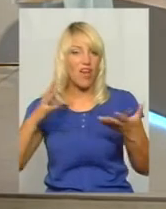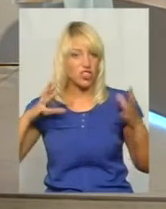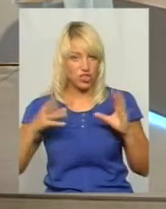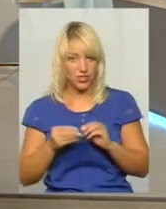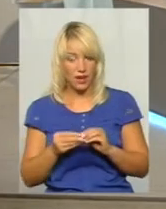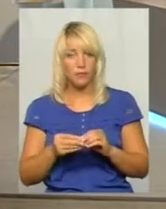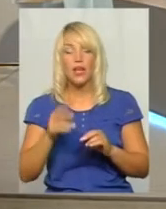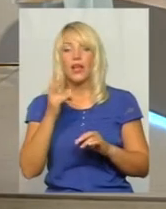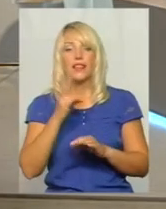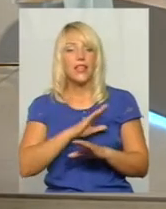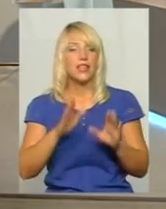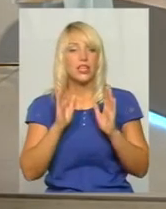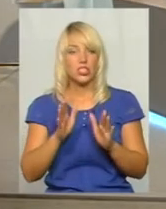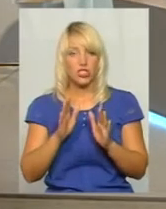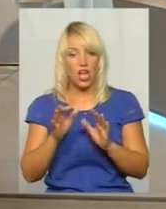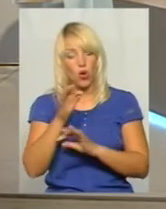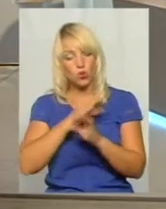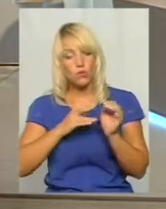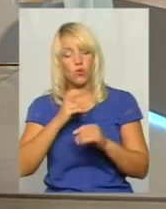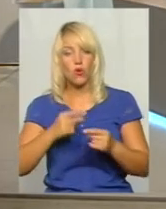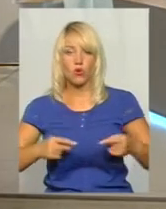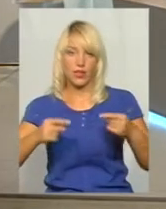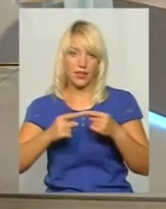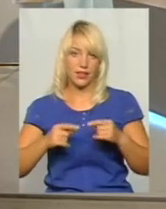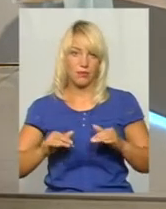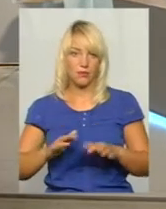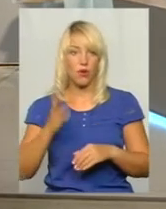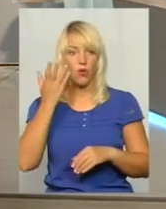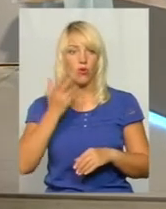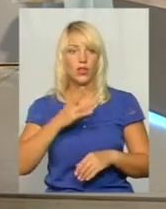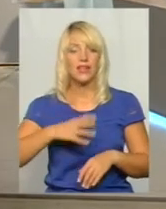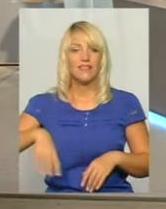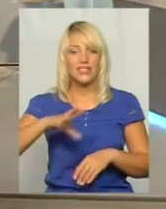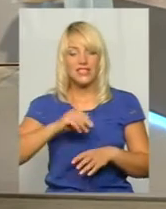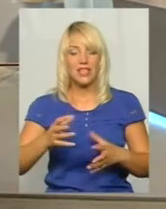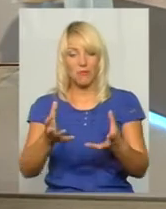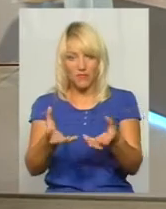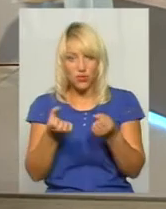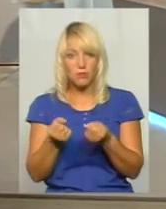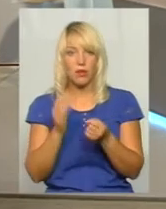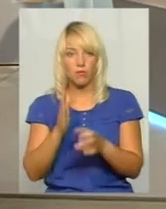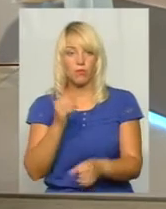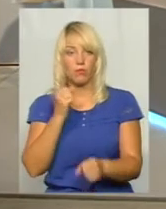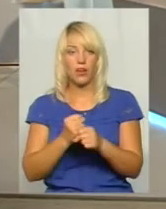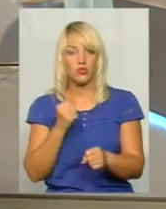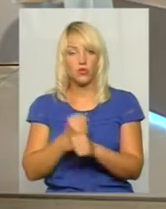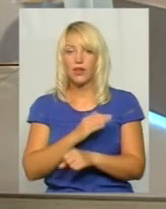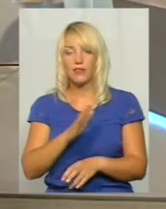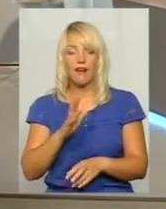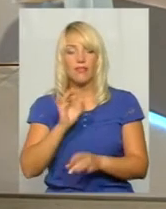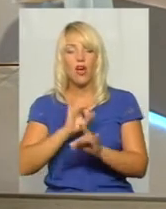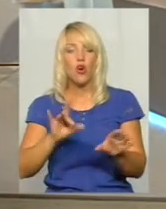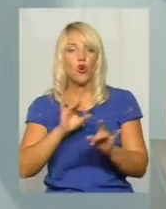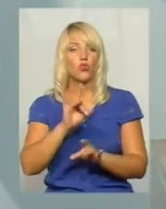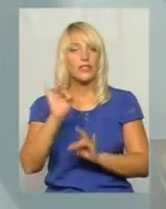що не лише розмовами, а конкретними справами, коли ми всі візьмемося і будемо працювати, а не розказувати,